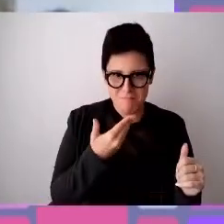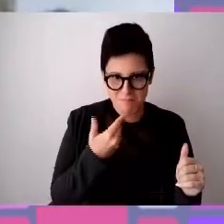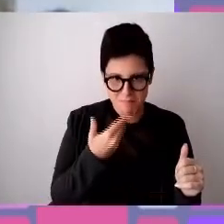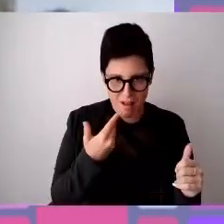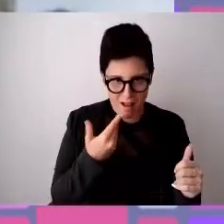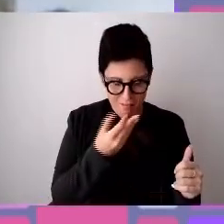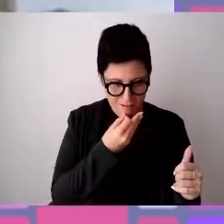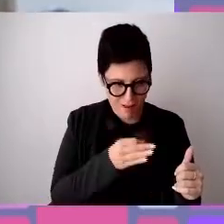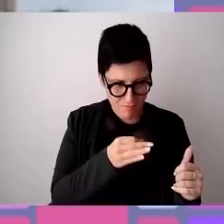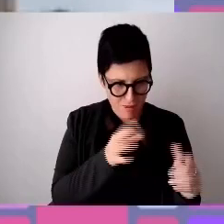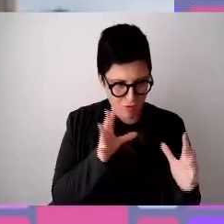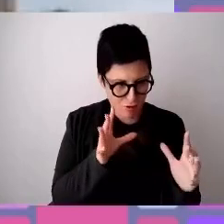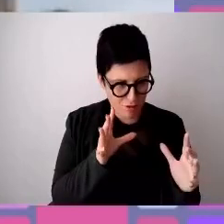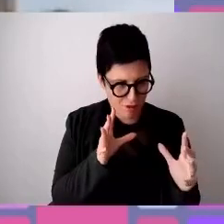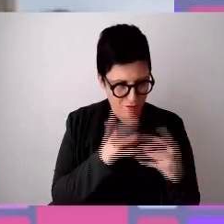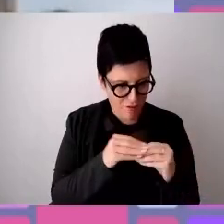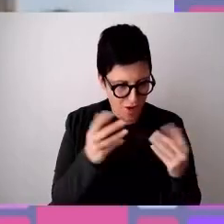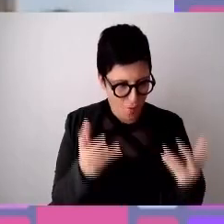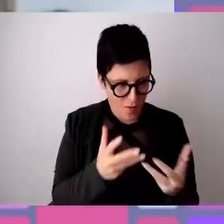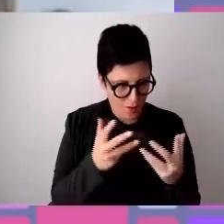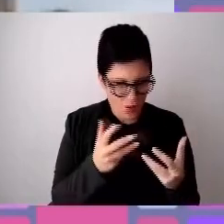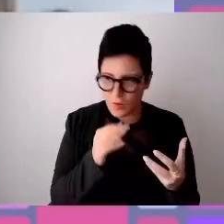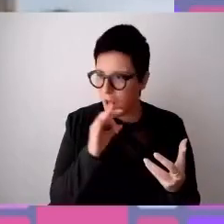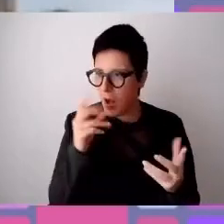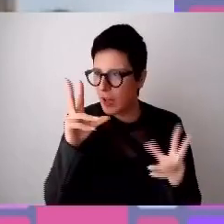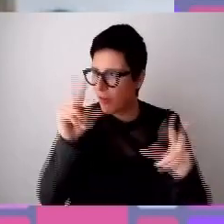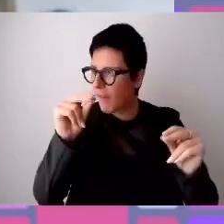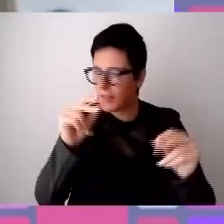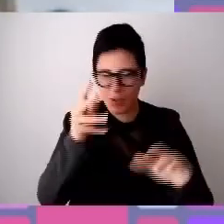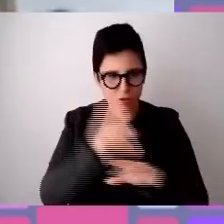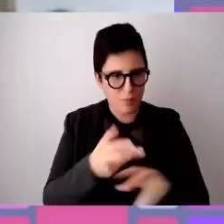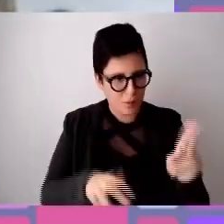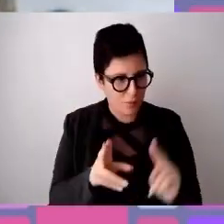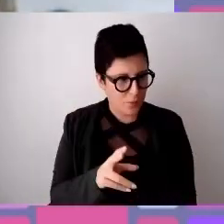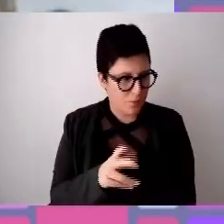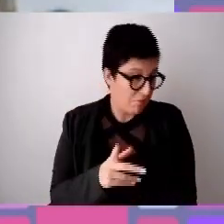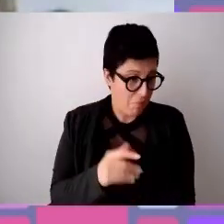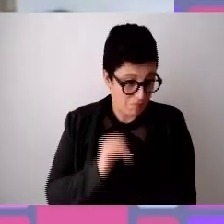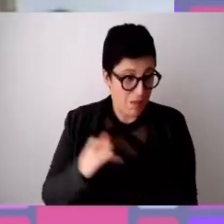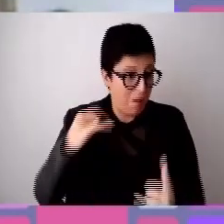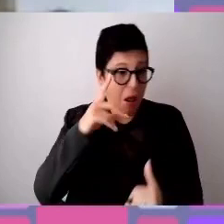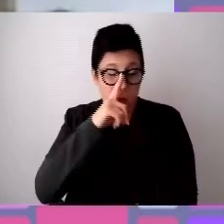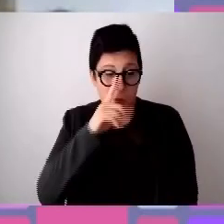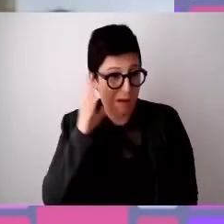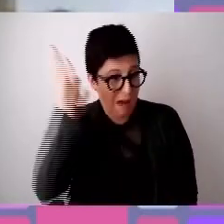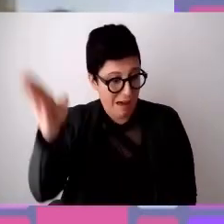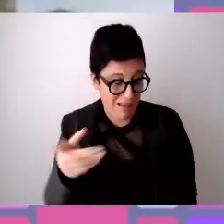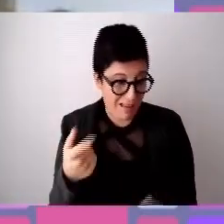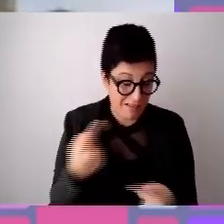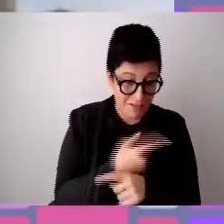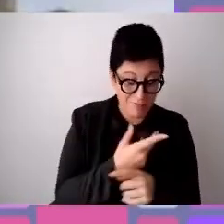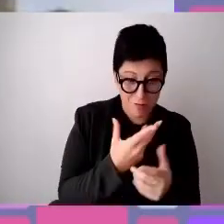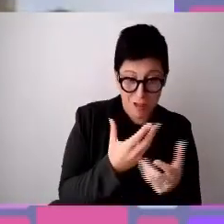di fare le cose, trovare delle soluzioni e rendere la nostra innovazione più accessibili. Quindi magari come si sulleva, abbassiamo gli investimenti